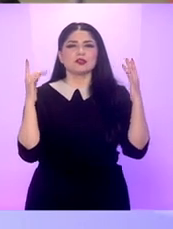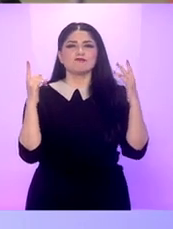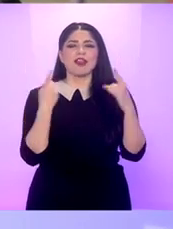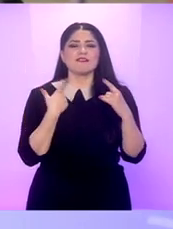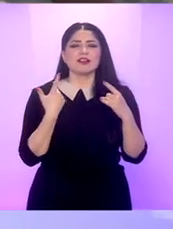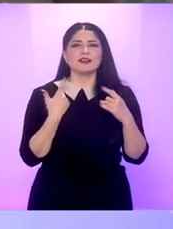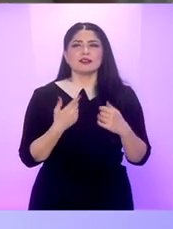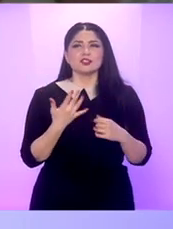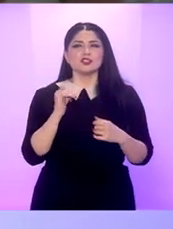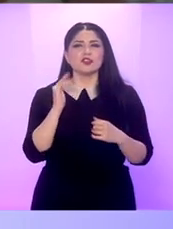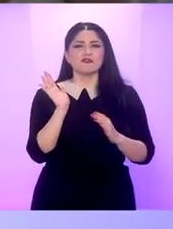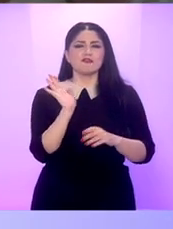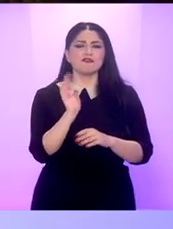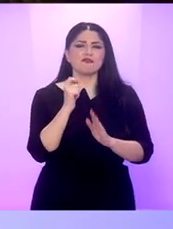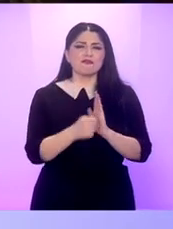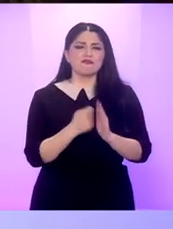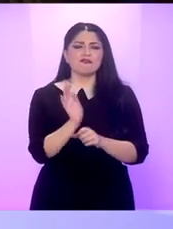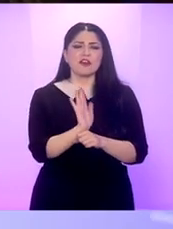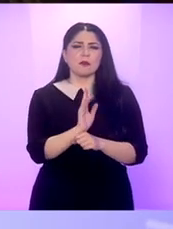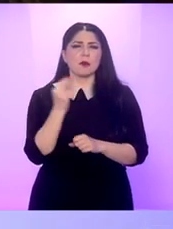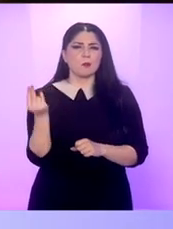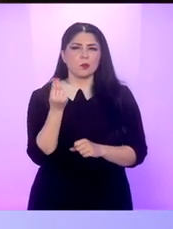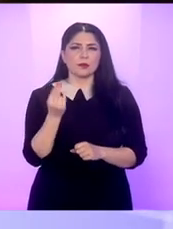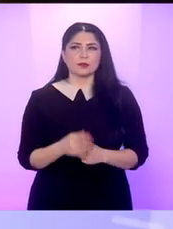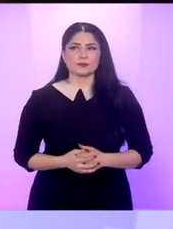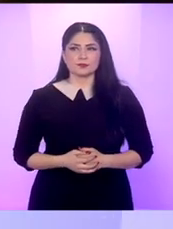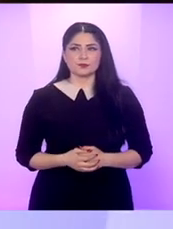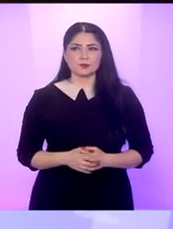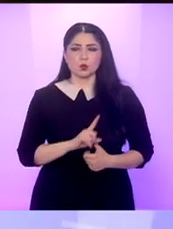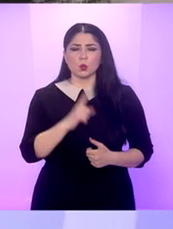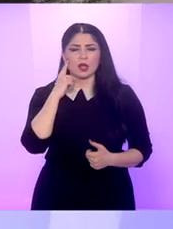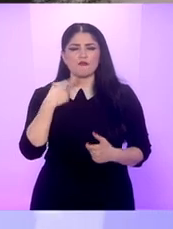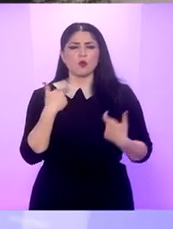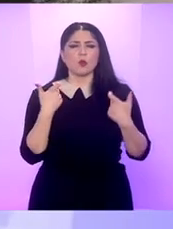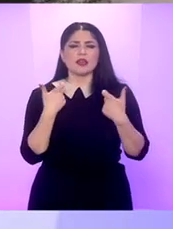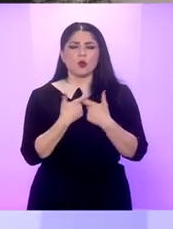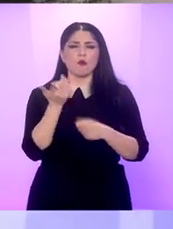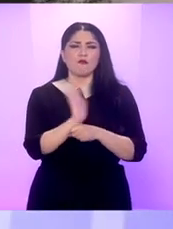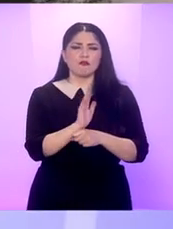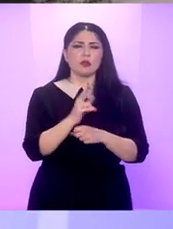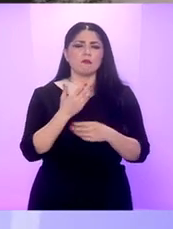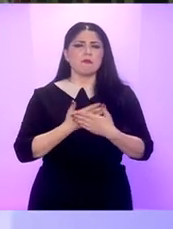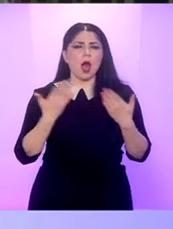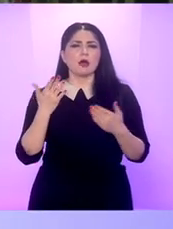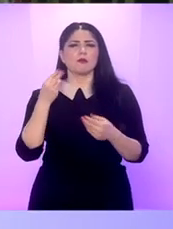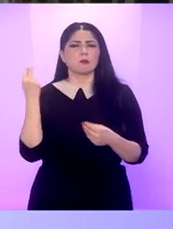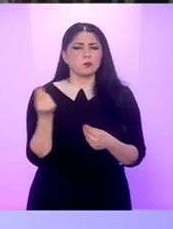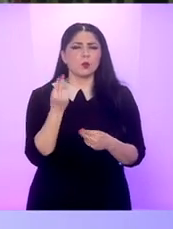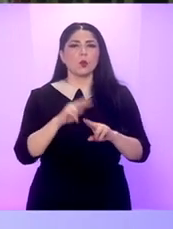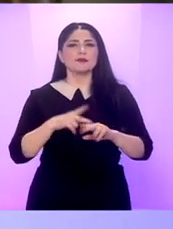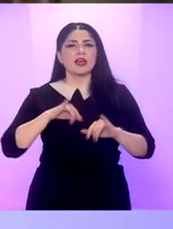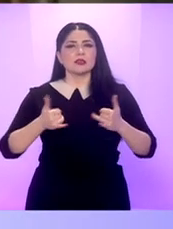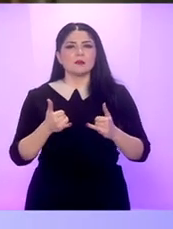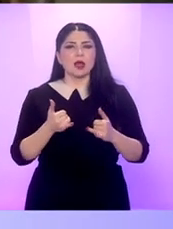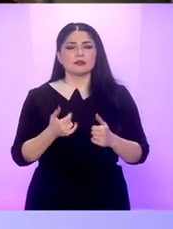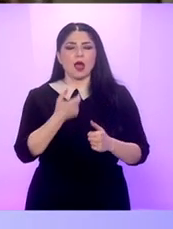glamour și lipsită și de filme bune, de filme mari Nu cred că a existat niciun film cu adevărat mare Așa cum cred că a fost anul trecut, de exemplu, cu